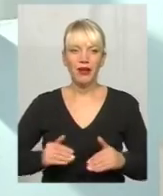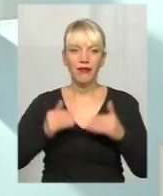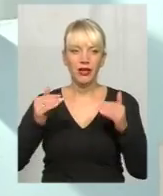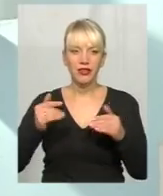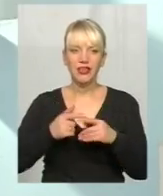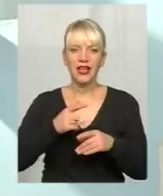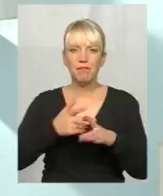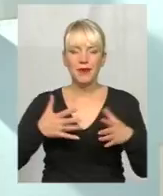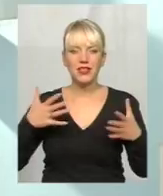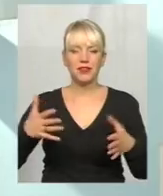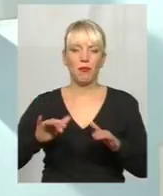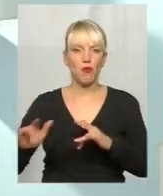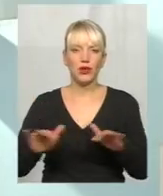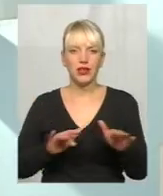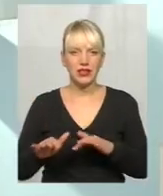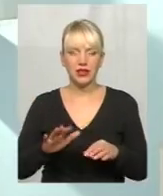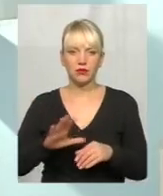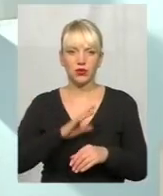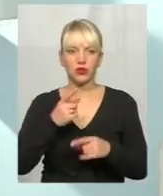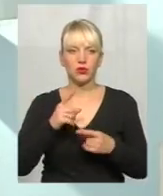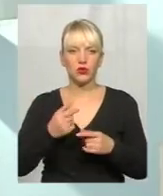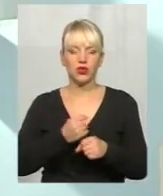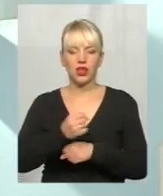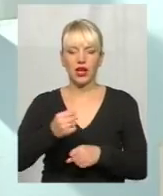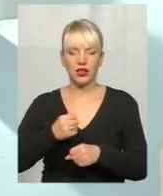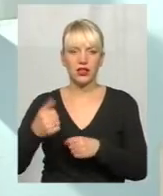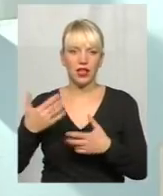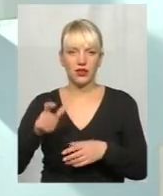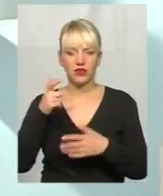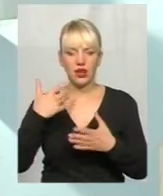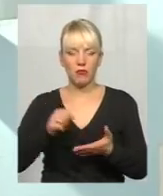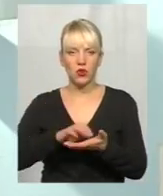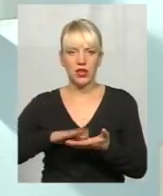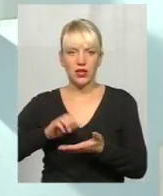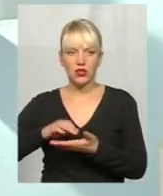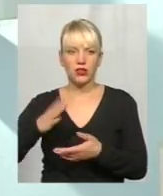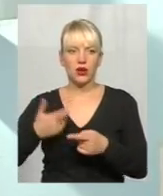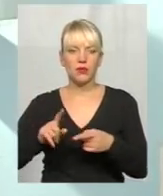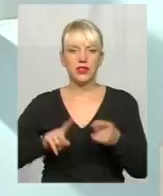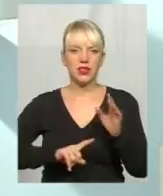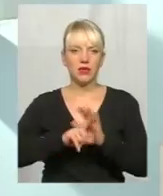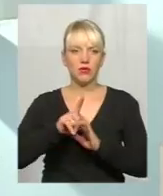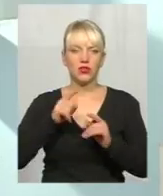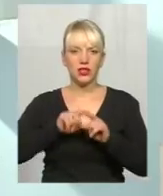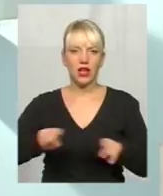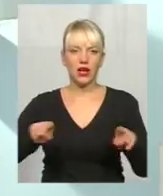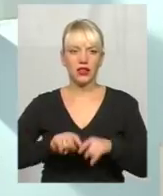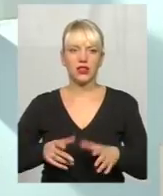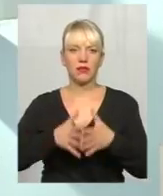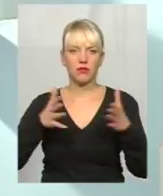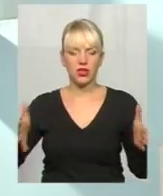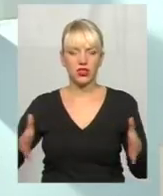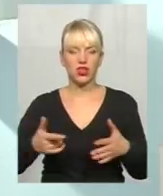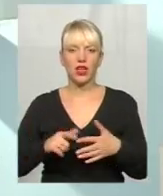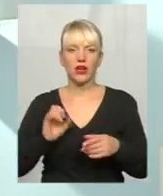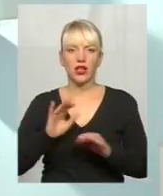насичений більш подіями, тому що кандидати вже позареєстровувалися, поідкривали виборчі фонди, почали агітацію вже більш широко, а не